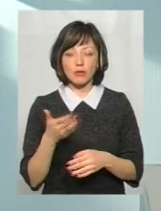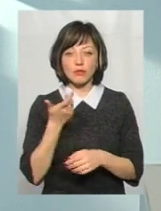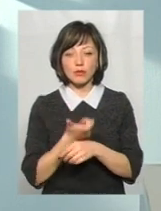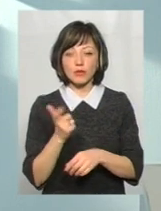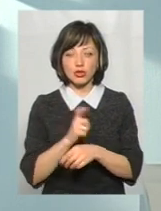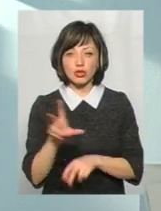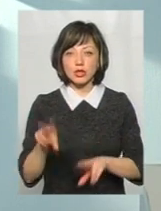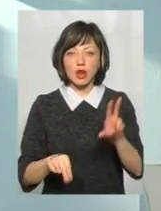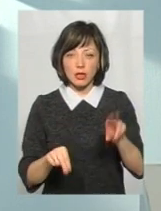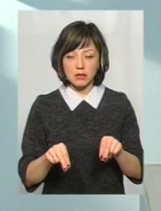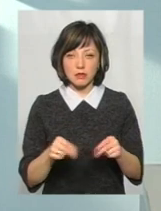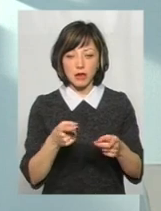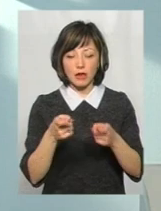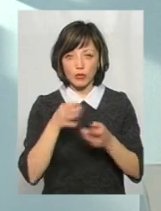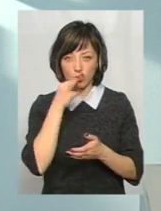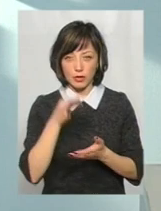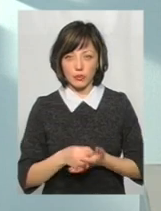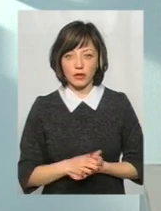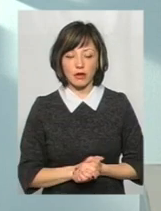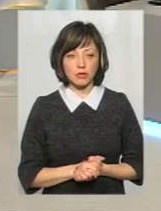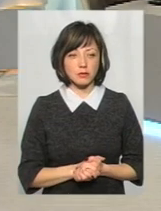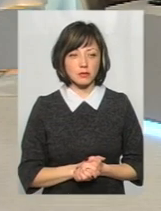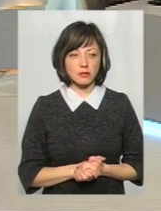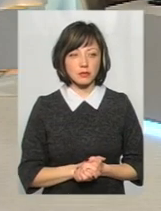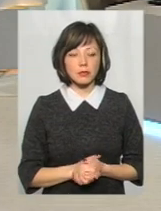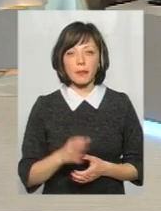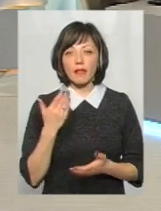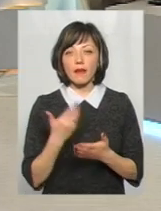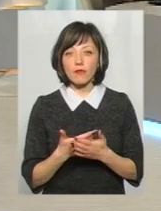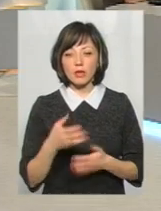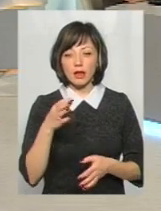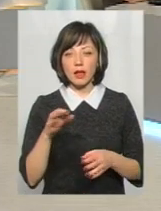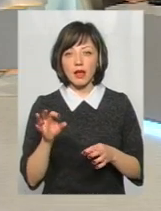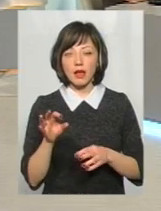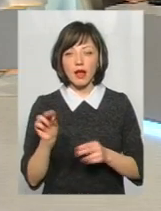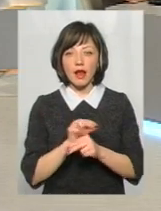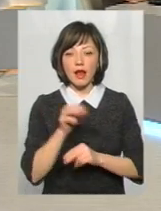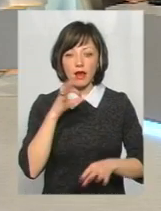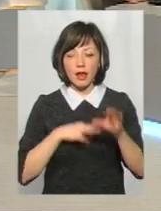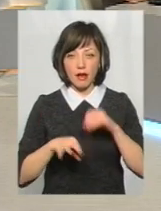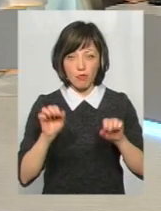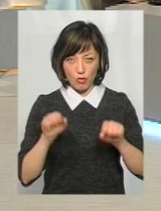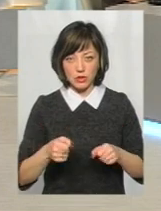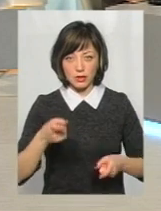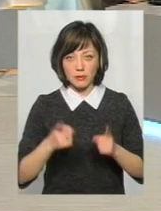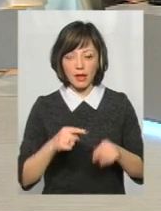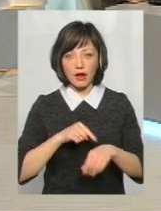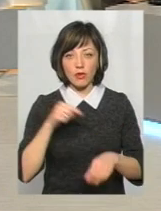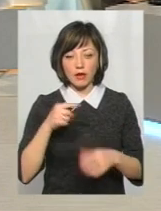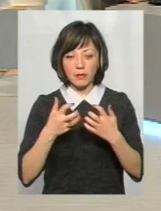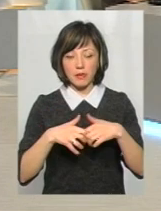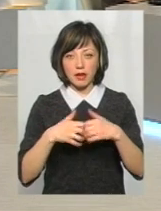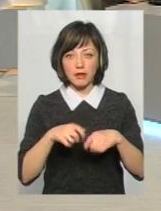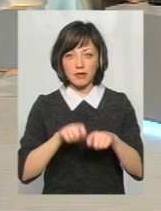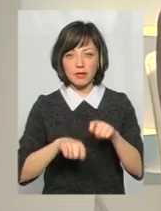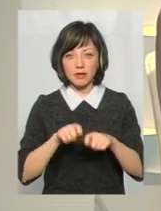більший шанс їй притягнути до відповідальності. А от стосовно вживання ліків, чи може насправді відреагувати прилад